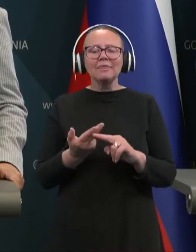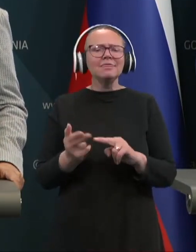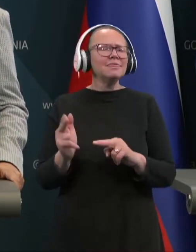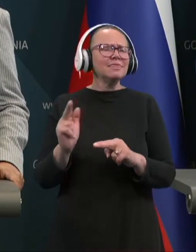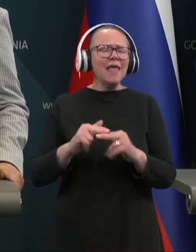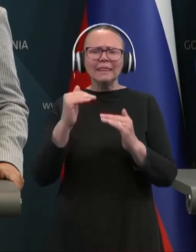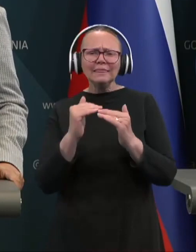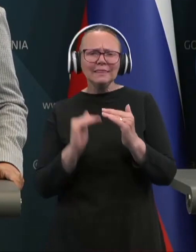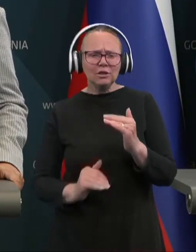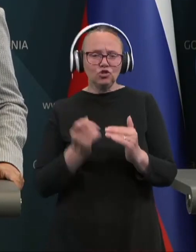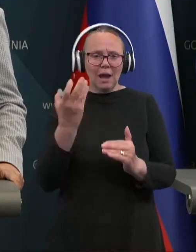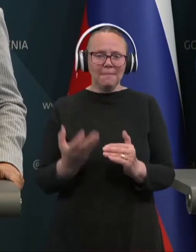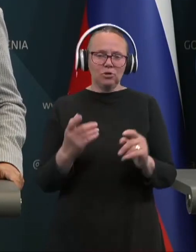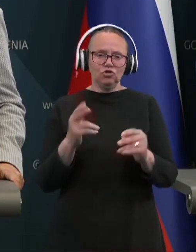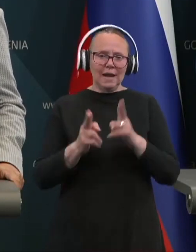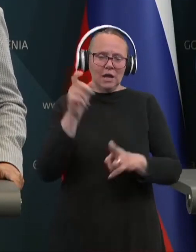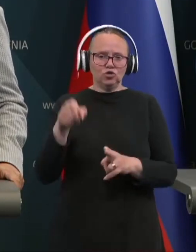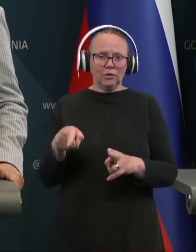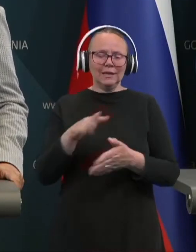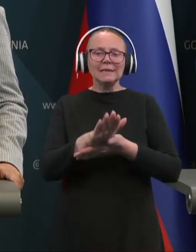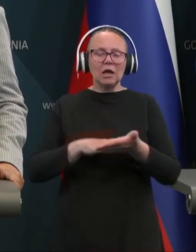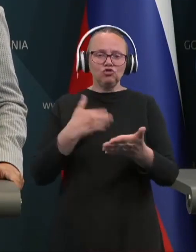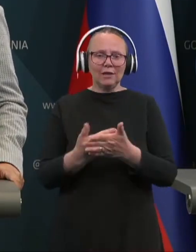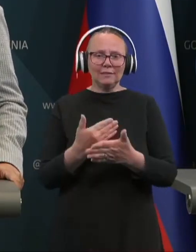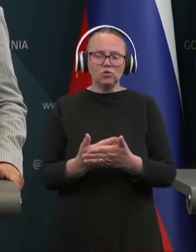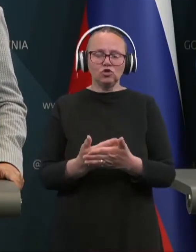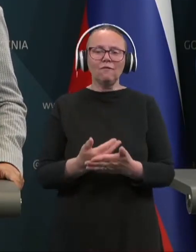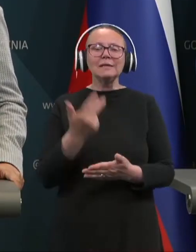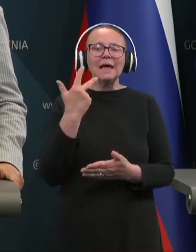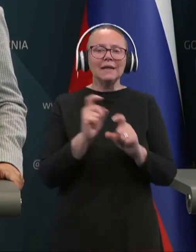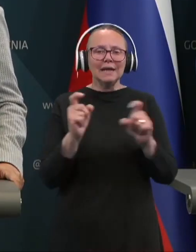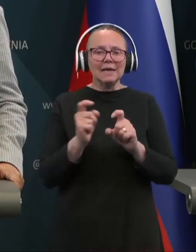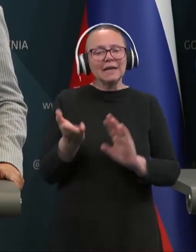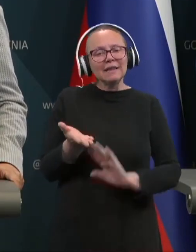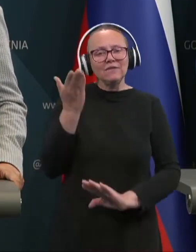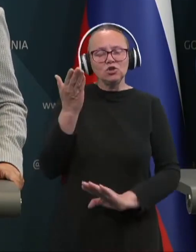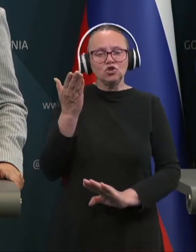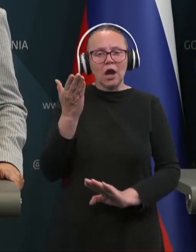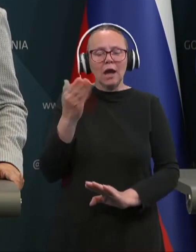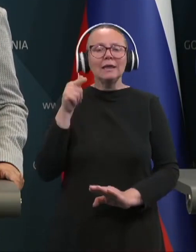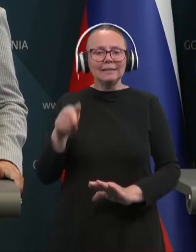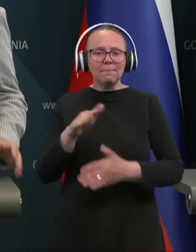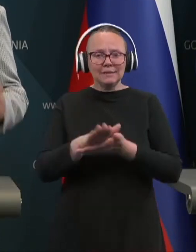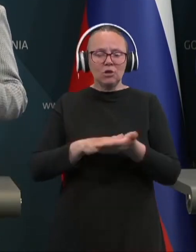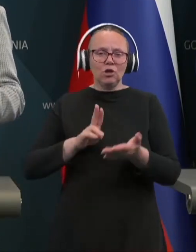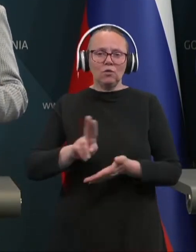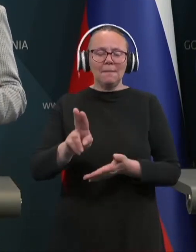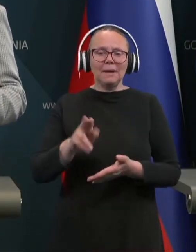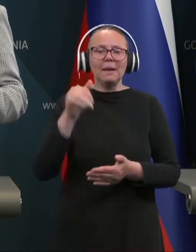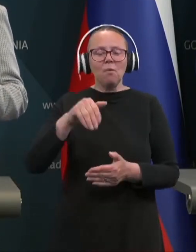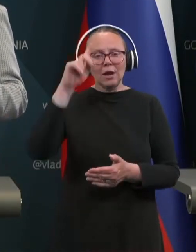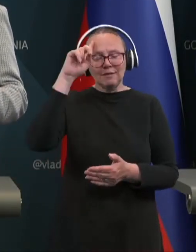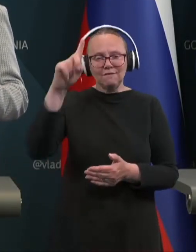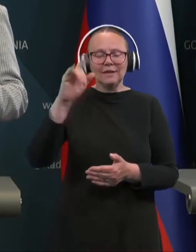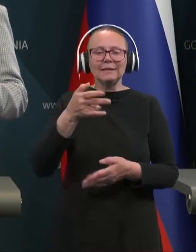Najnižega plačanega sodnika je začetna osnova za tri razrede višja. in tam začnejo naprej. Morate